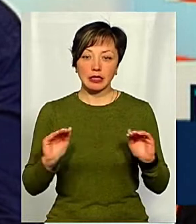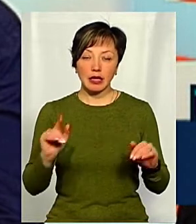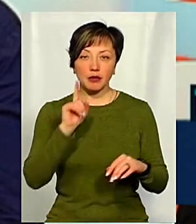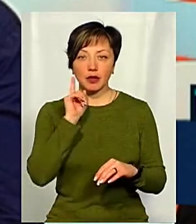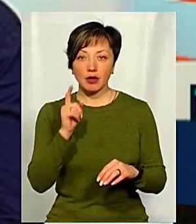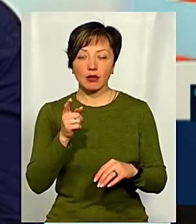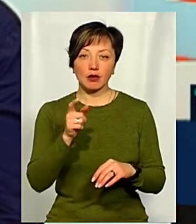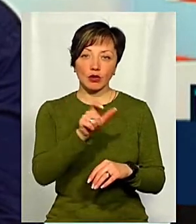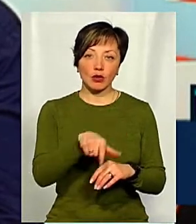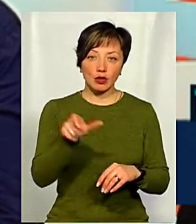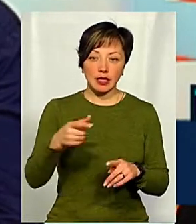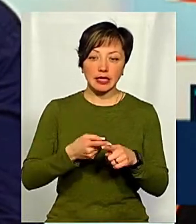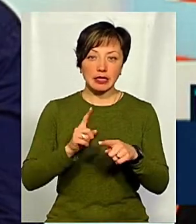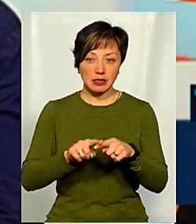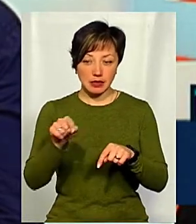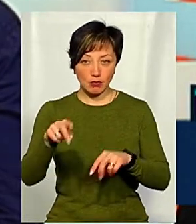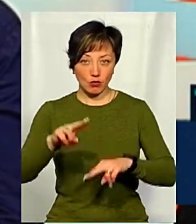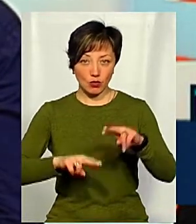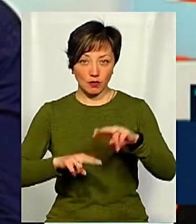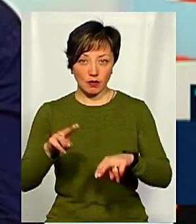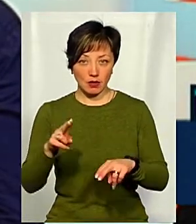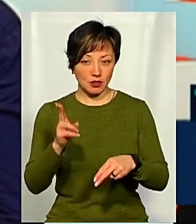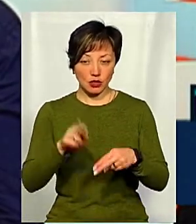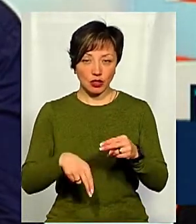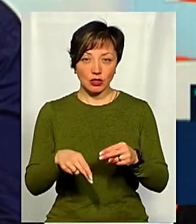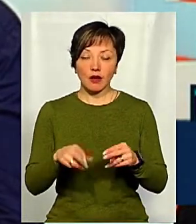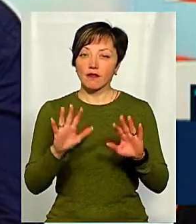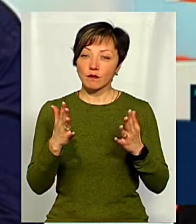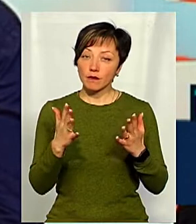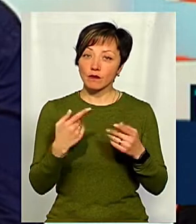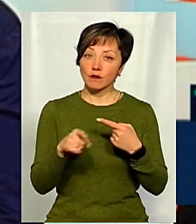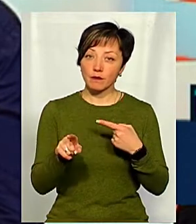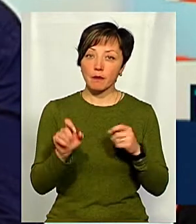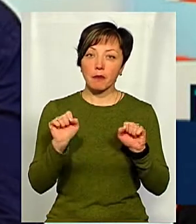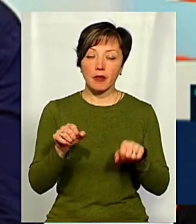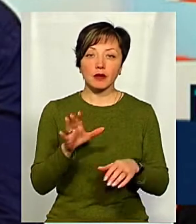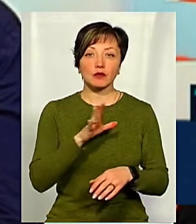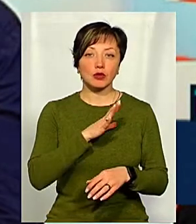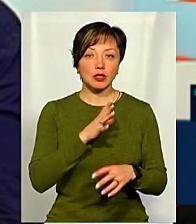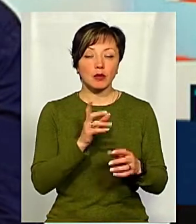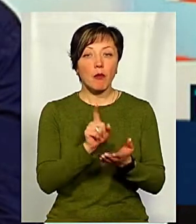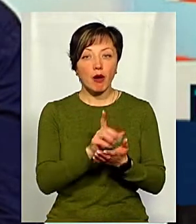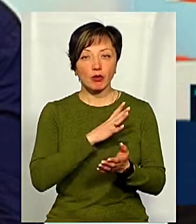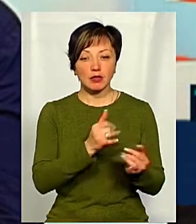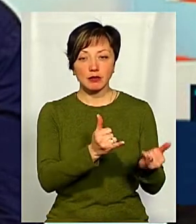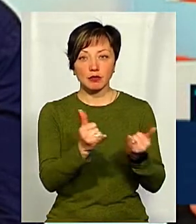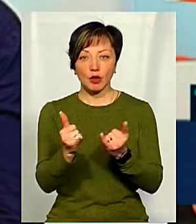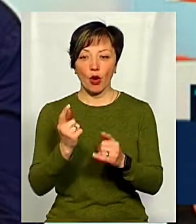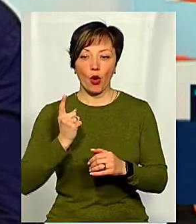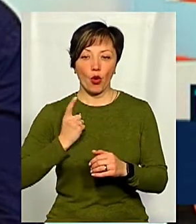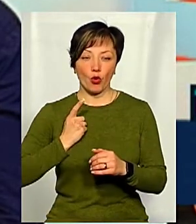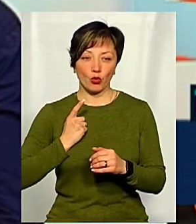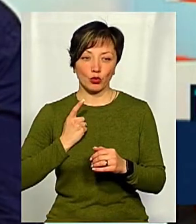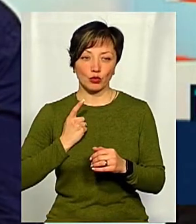підлітків, молоді, на цей об'єкт. В іншому випадку, це може бути забезпечено відповідною